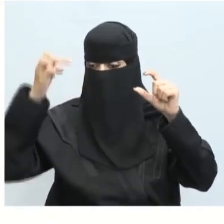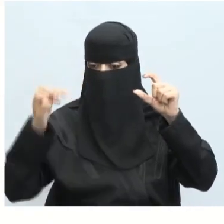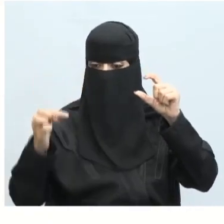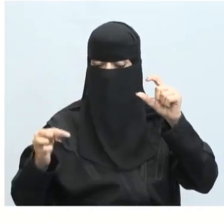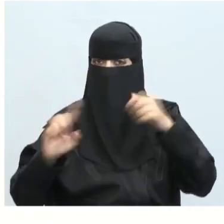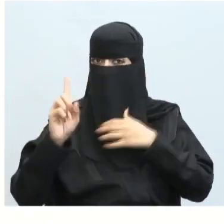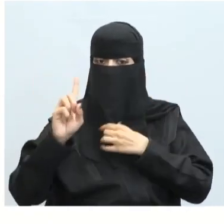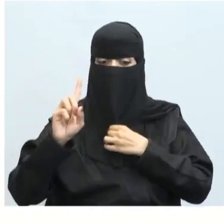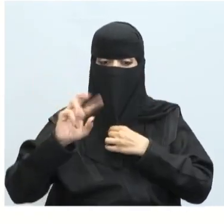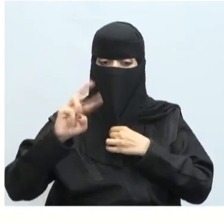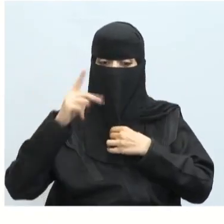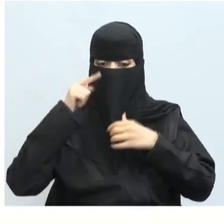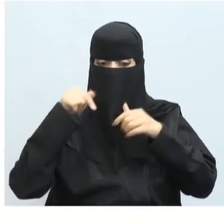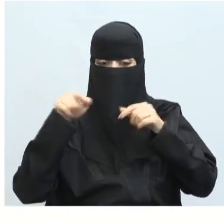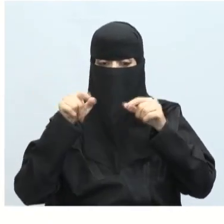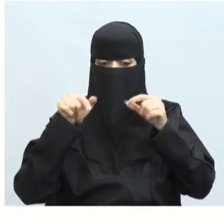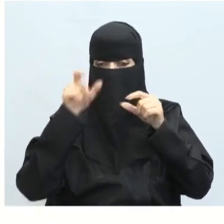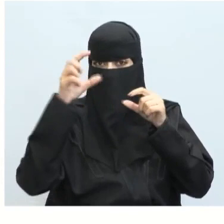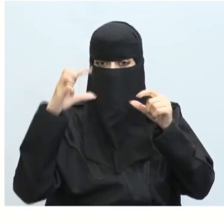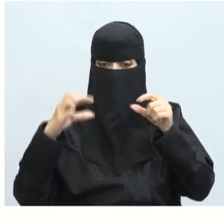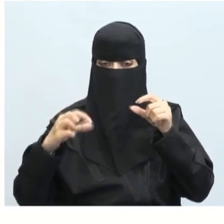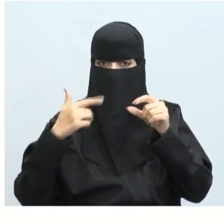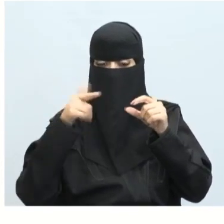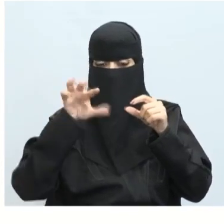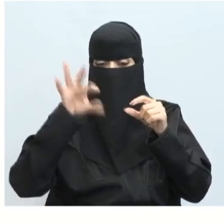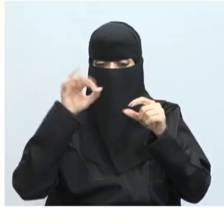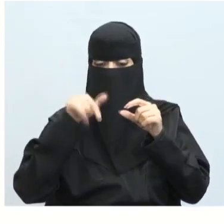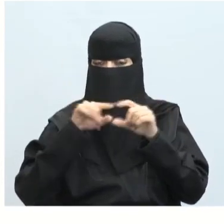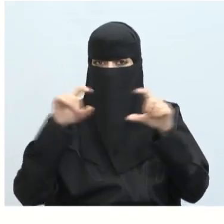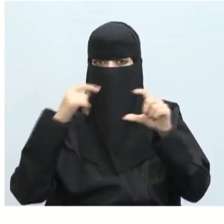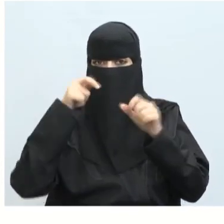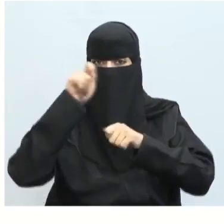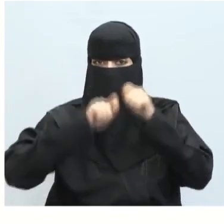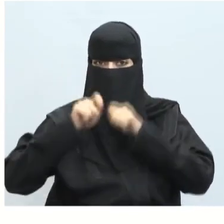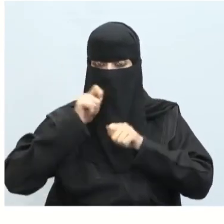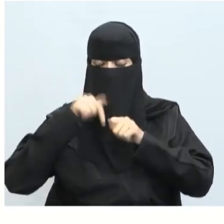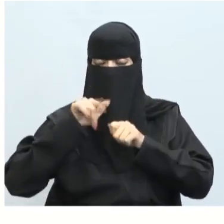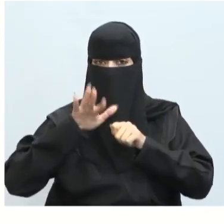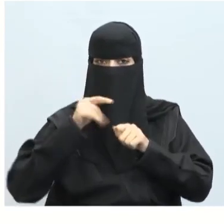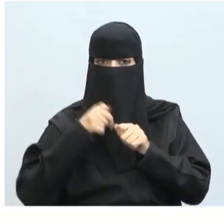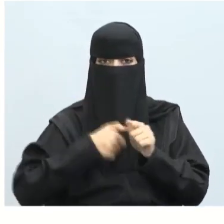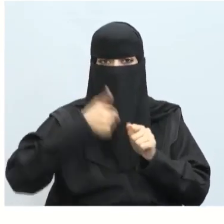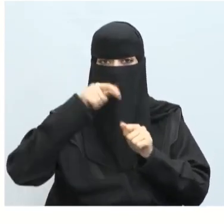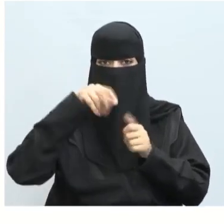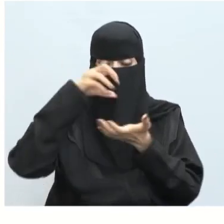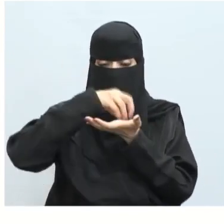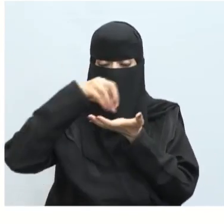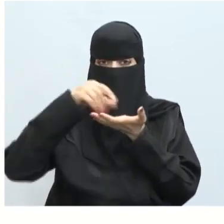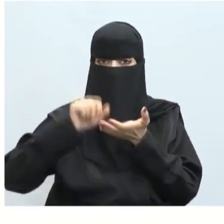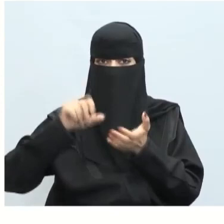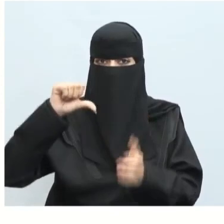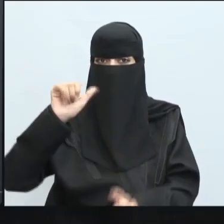القائمة بهذا الشكل وتختار منها لا هنا هذه العملية تكون صالحة لمواقع الوب